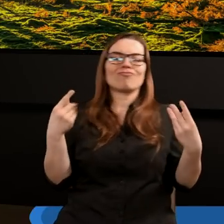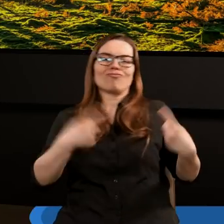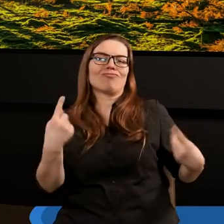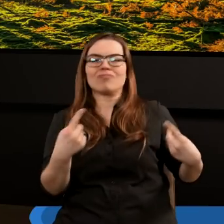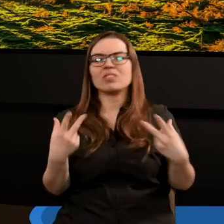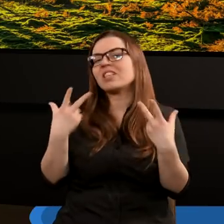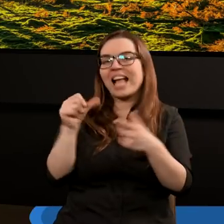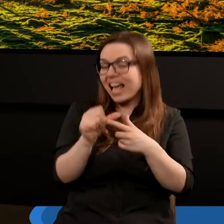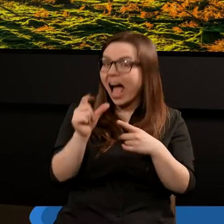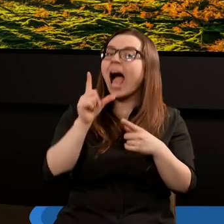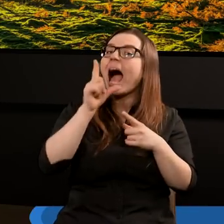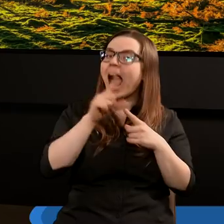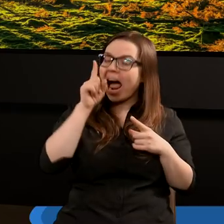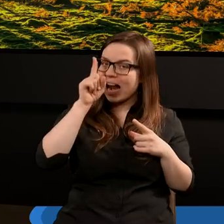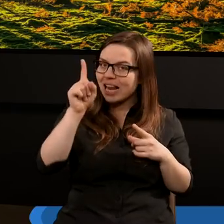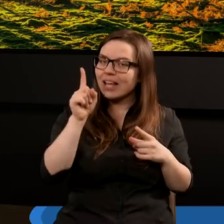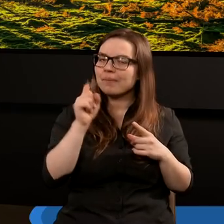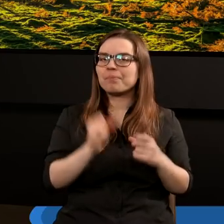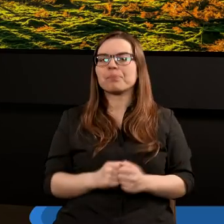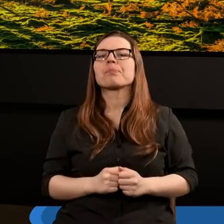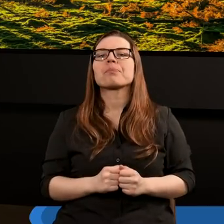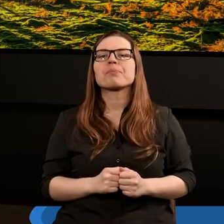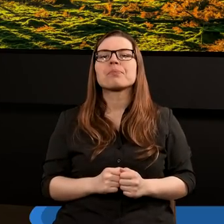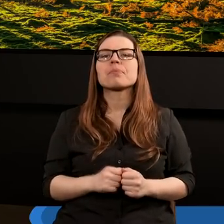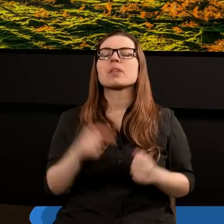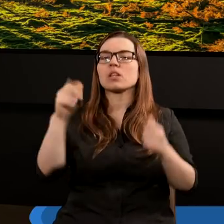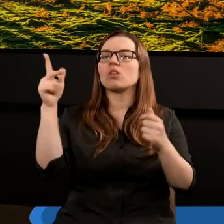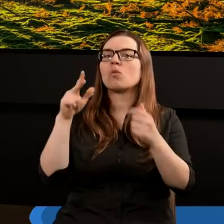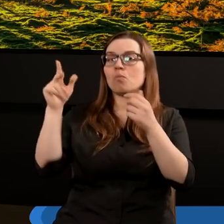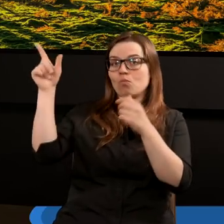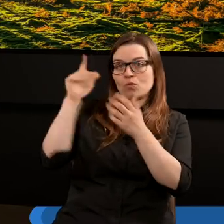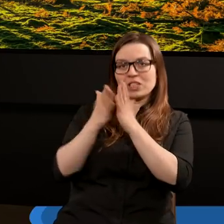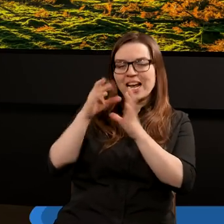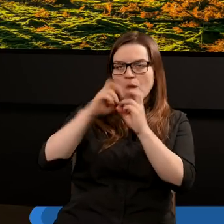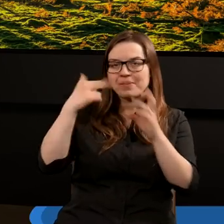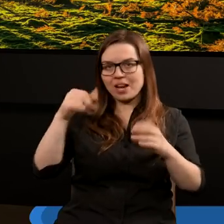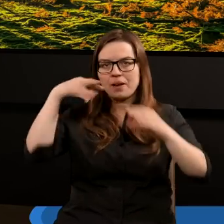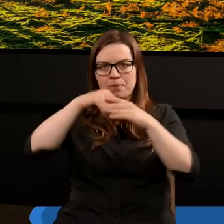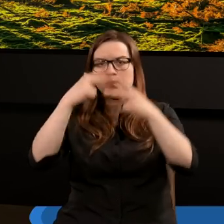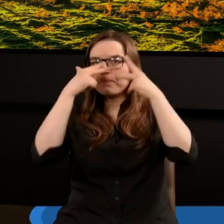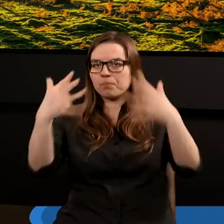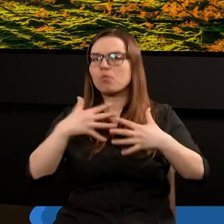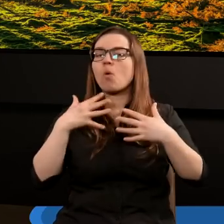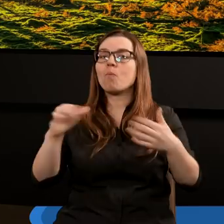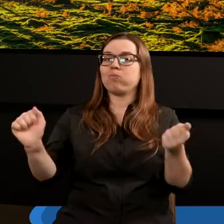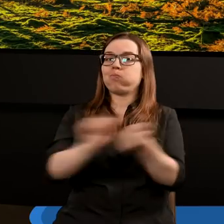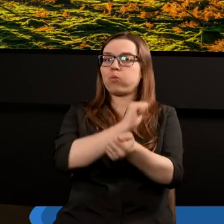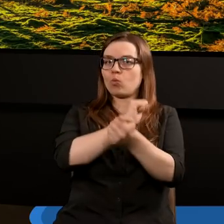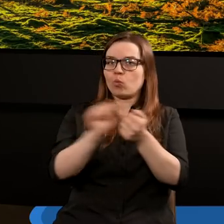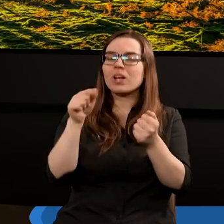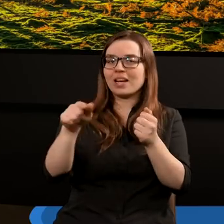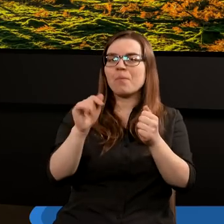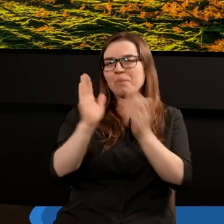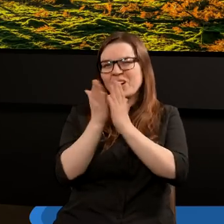Świętego wskazuje. Ale Księga Apokalipsy ukazuje nam bój między dobrem i złem. I w Piśmie Świętym,